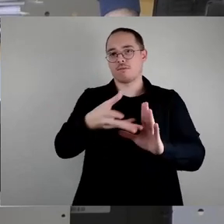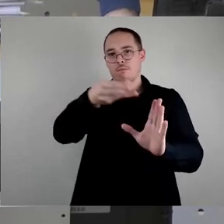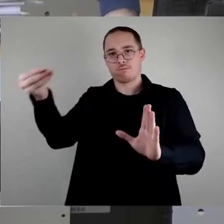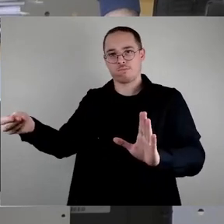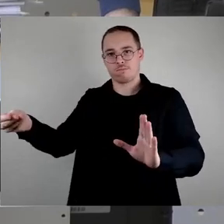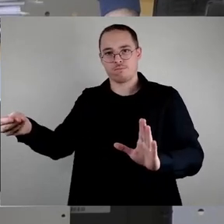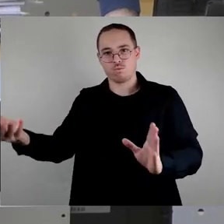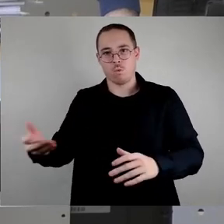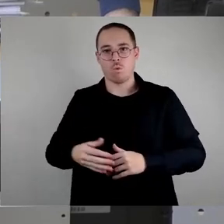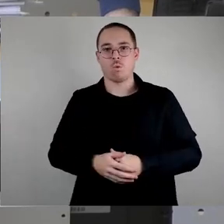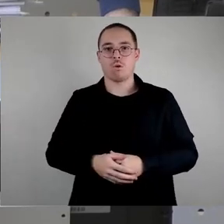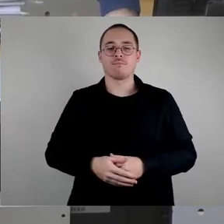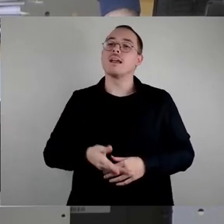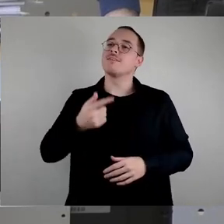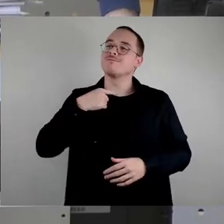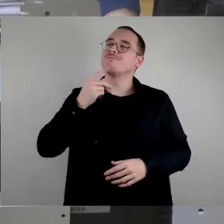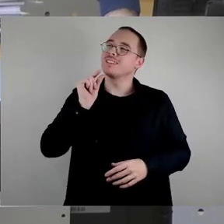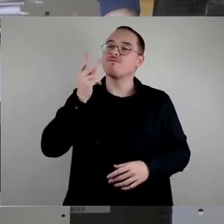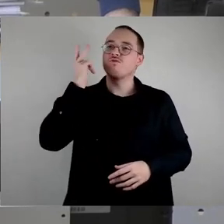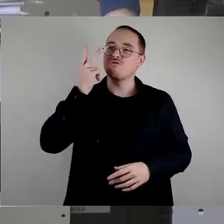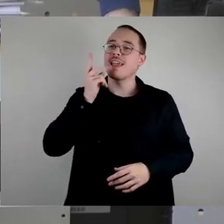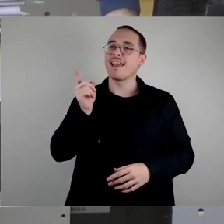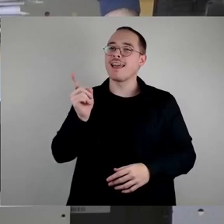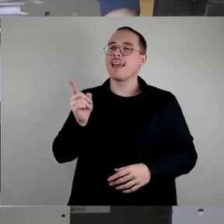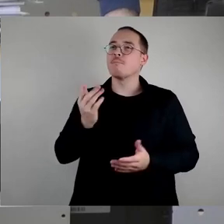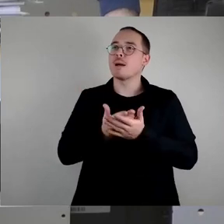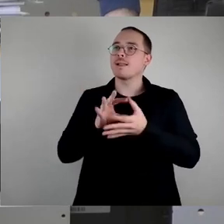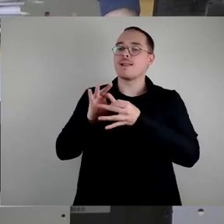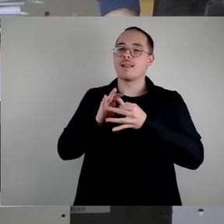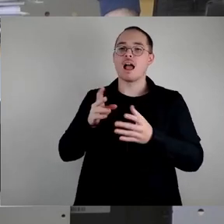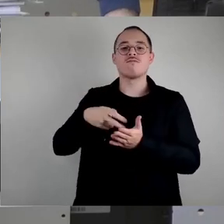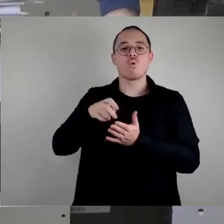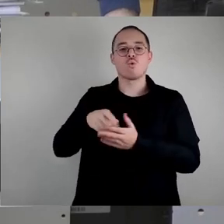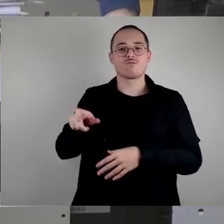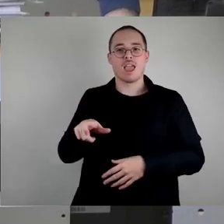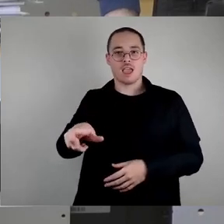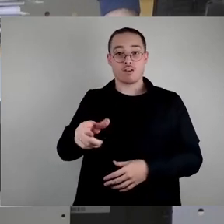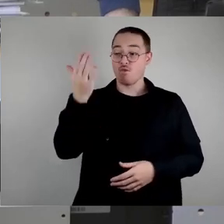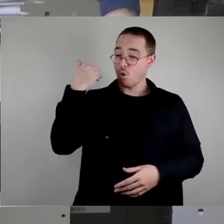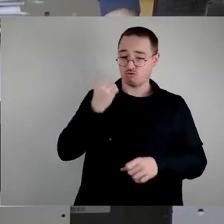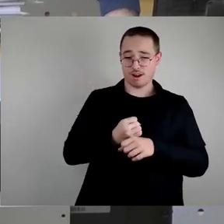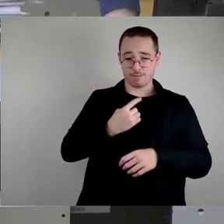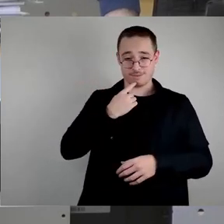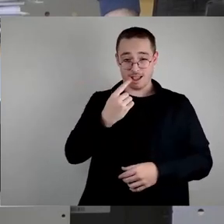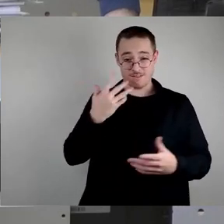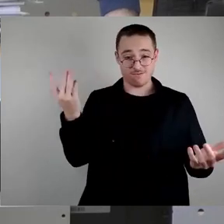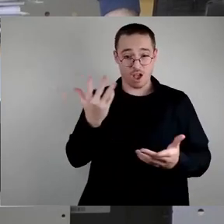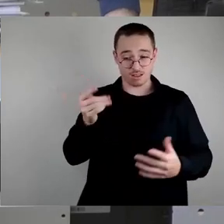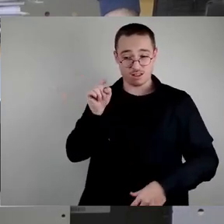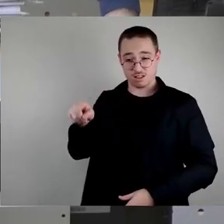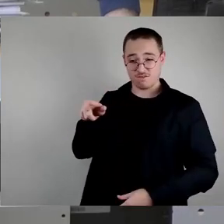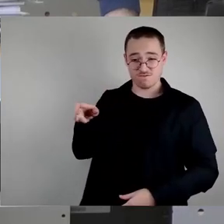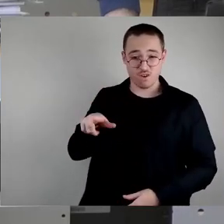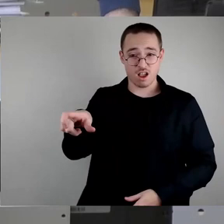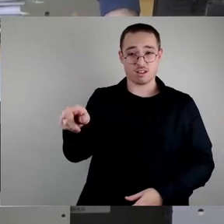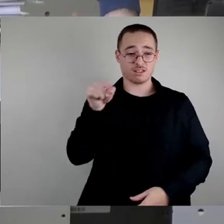die Fußwege denke. Frau Arner hat zu Recht darauf hingewiesen. Was haben wir früher immer um den Fußweg, den Fußweg, was wurde dort gekämpft? Und da kam die